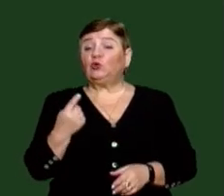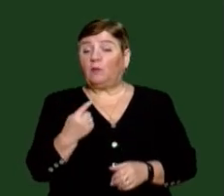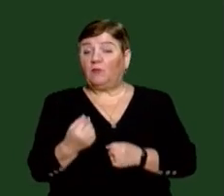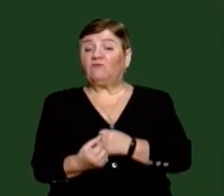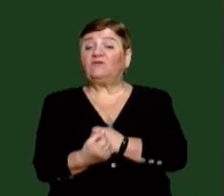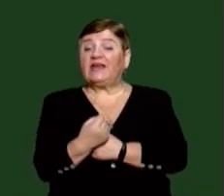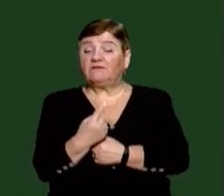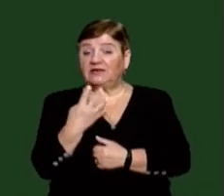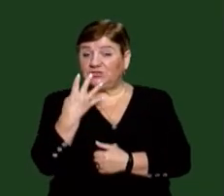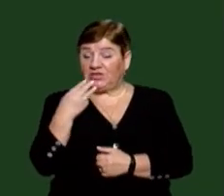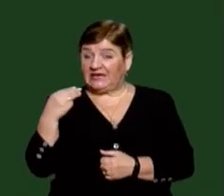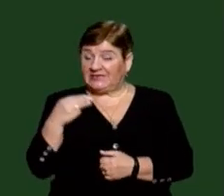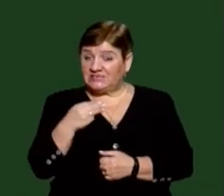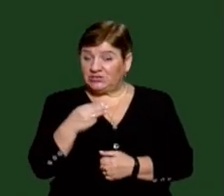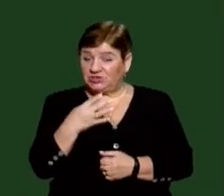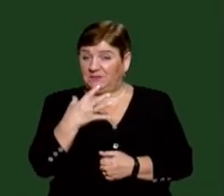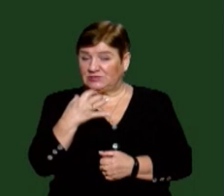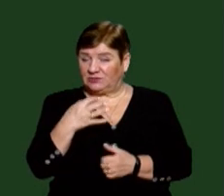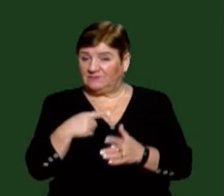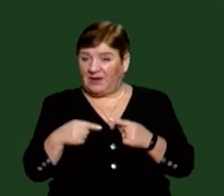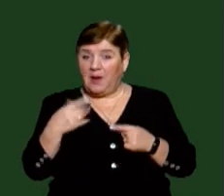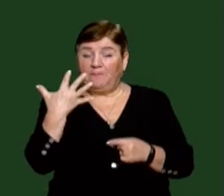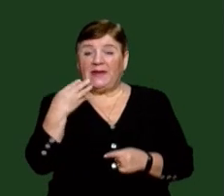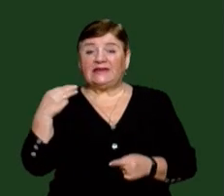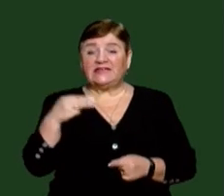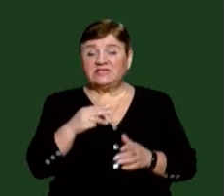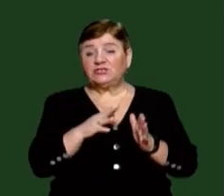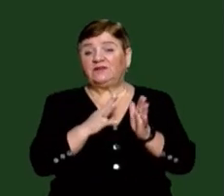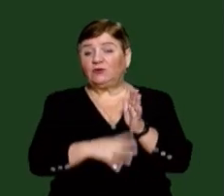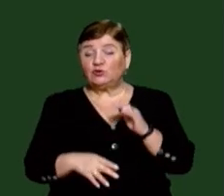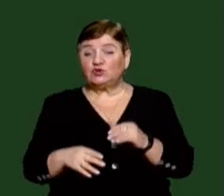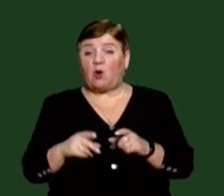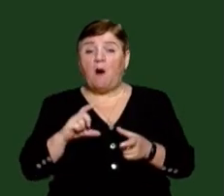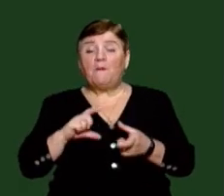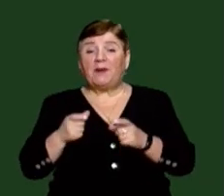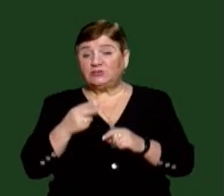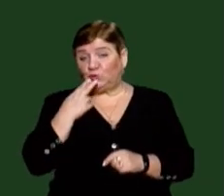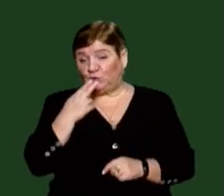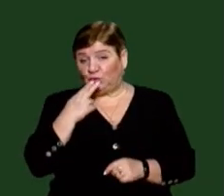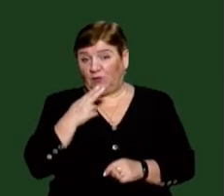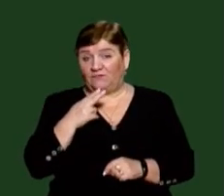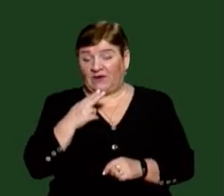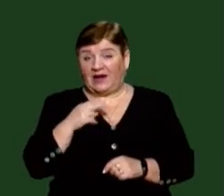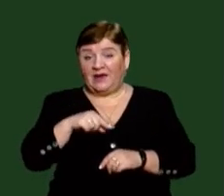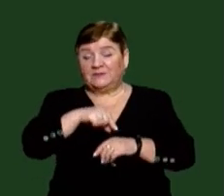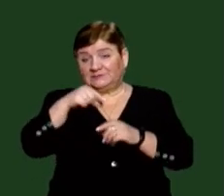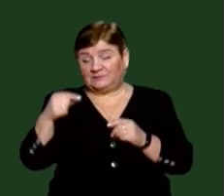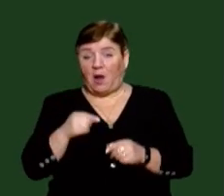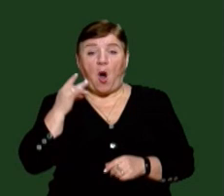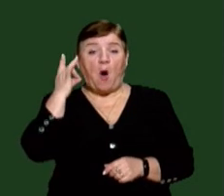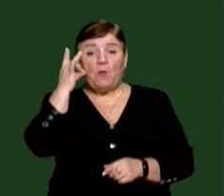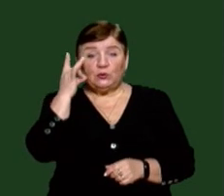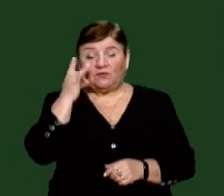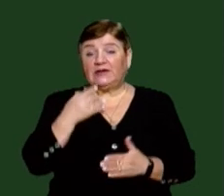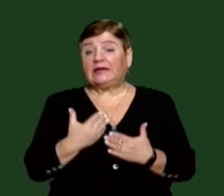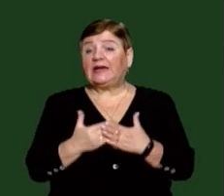виявили 4 950, а в іншому 5 090 пачок ціцинових виробів з акцизними марками Молдови. На